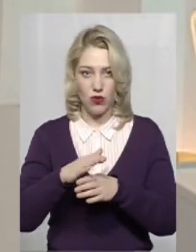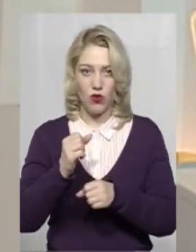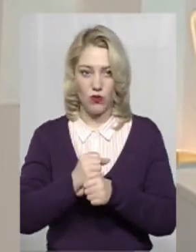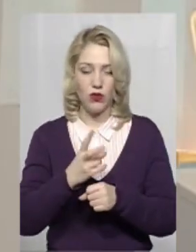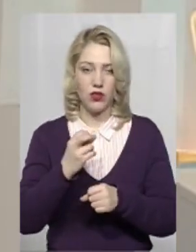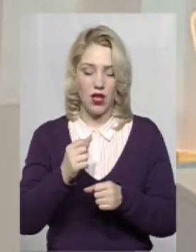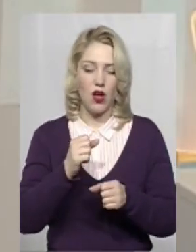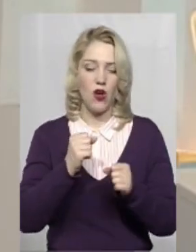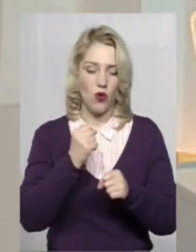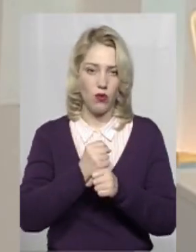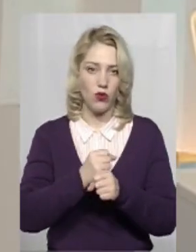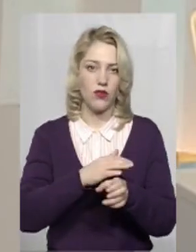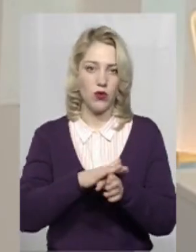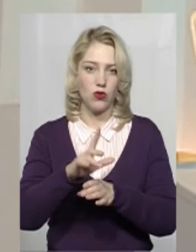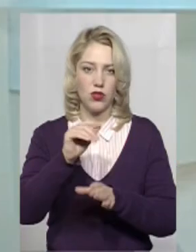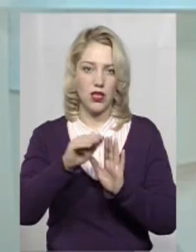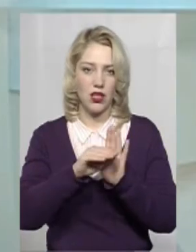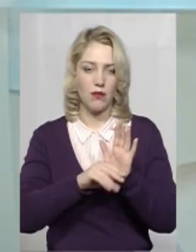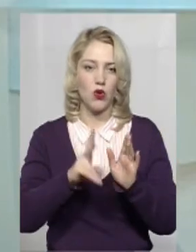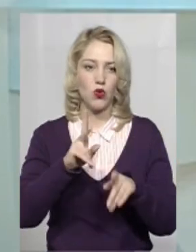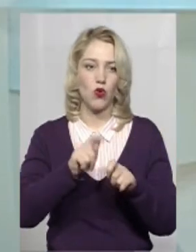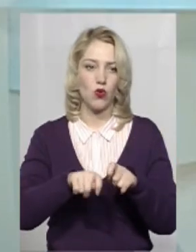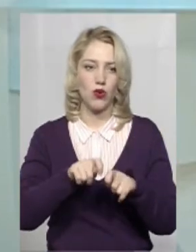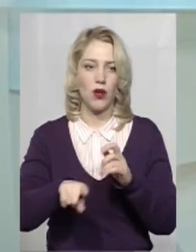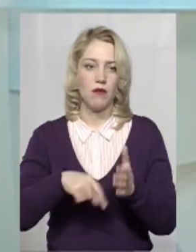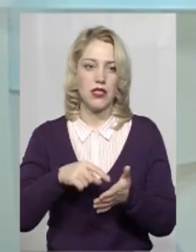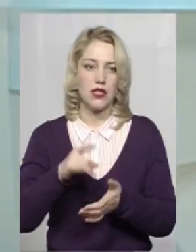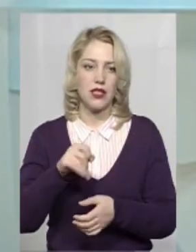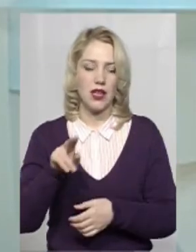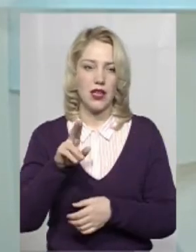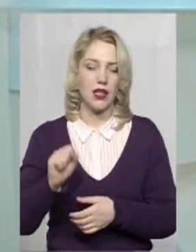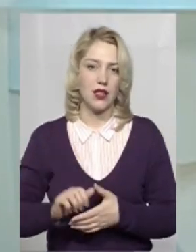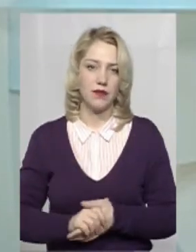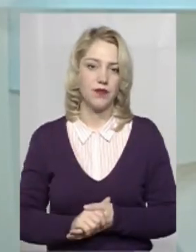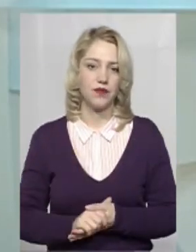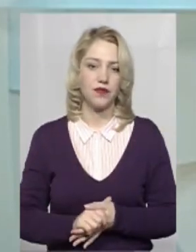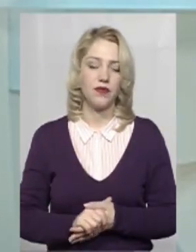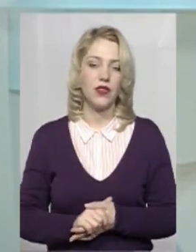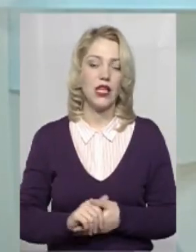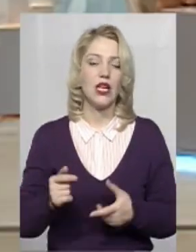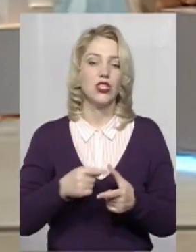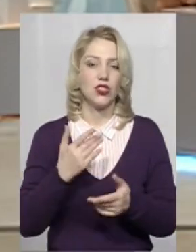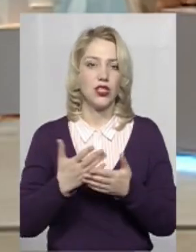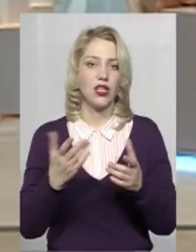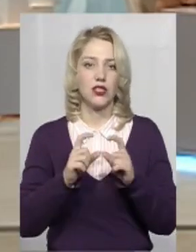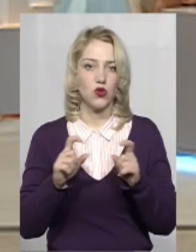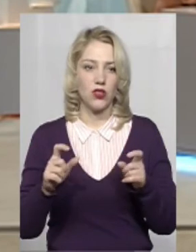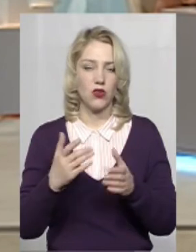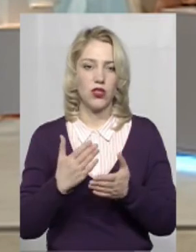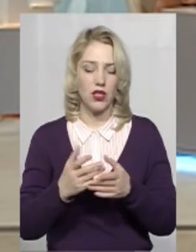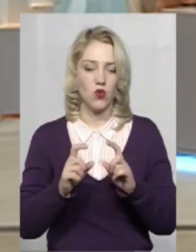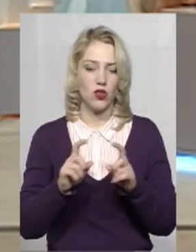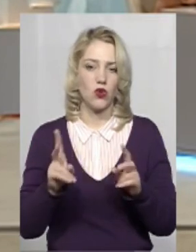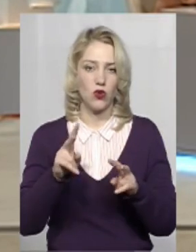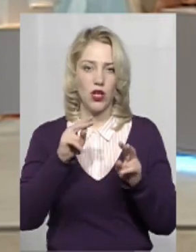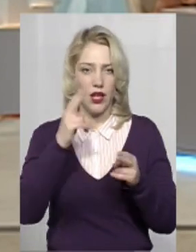графіком. А хто контролює? Контролює міська рада управління капіталів будівництва. Є якась установа? Є установа, яка